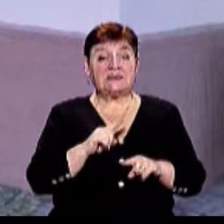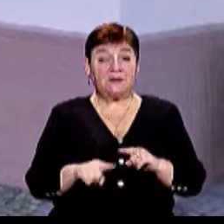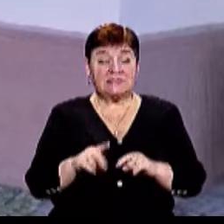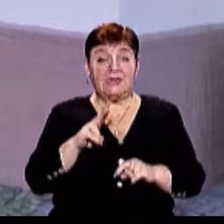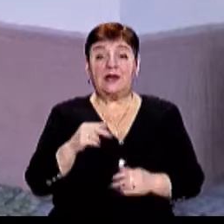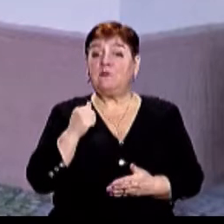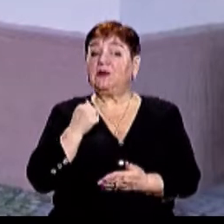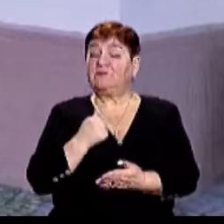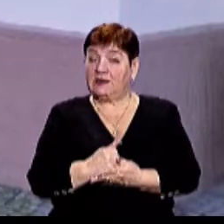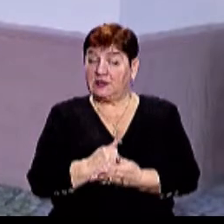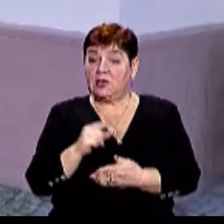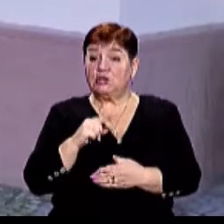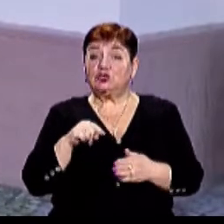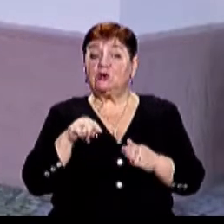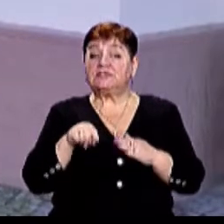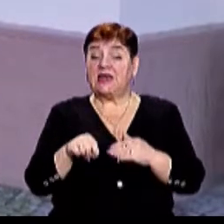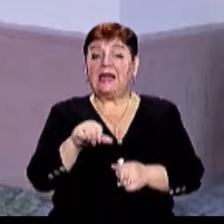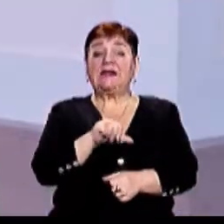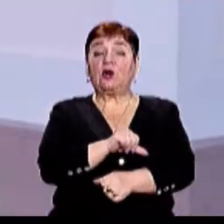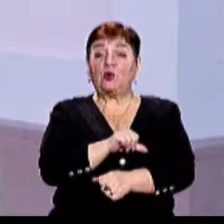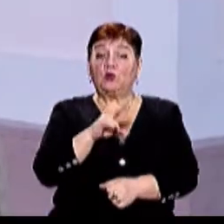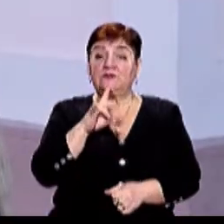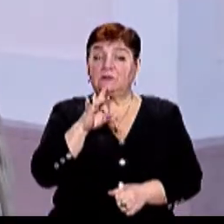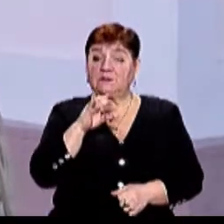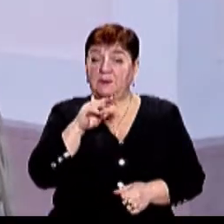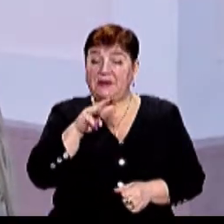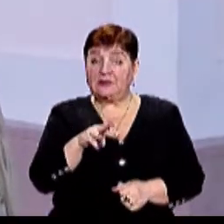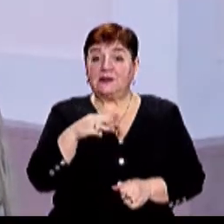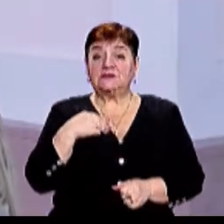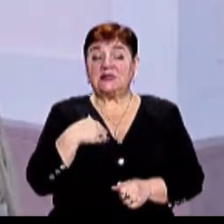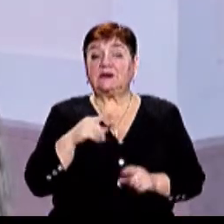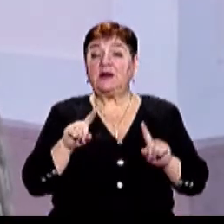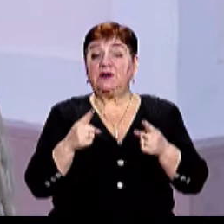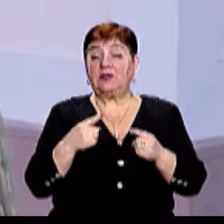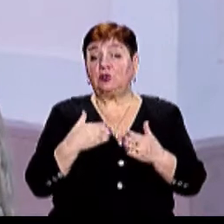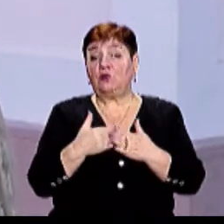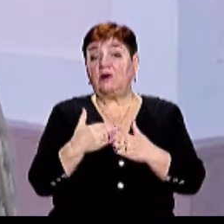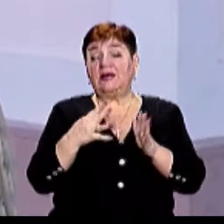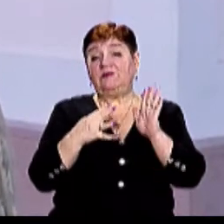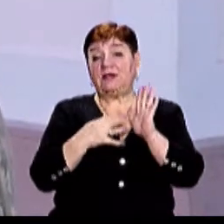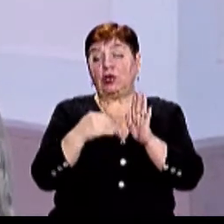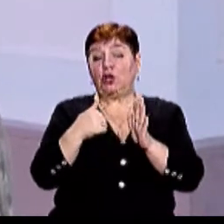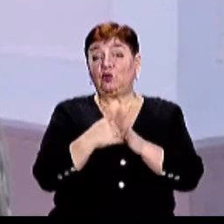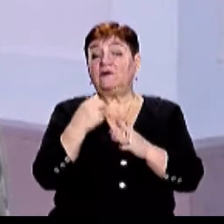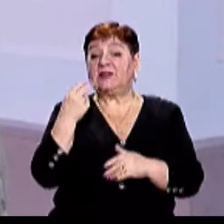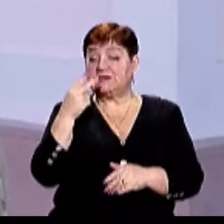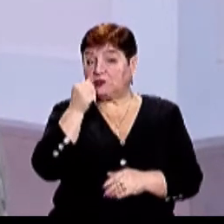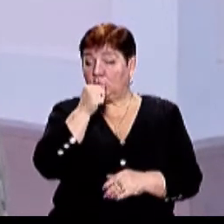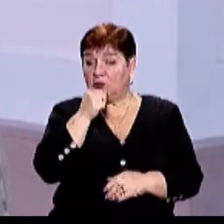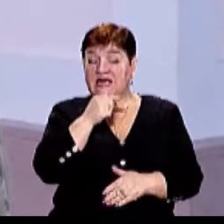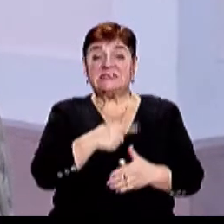який підтвердив, що дана речовина є метамфетаміном Затриманому загрожує позбавлення волі від 9 до 12 років з